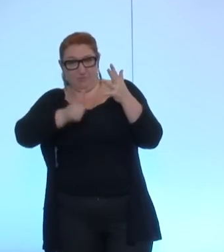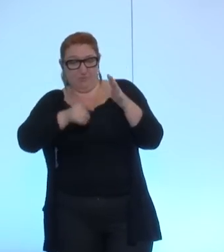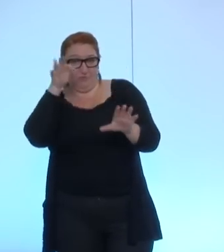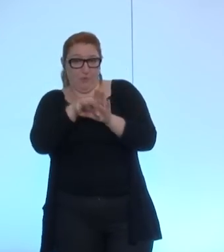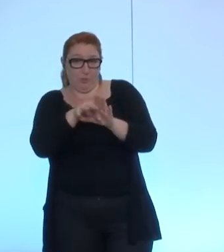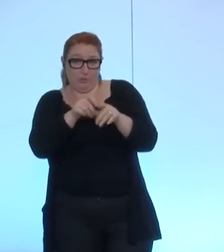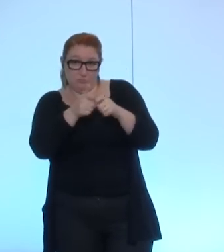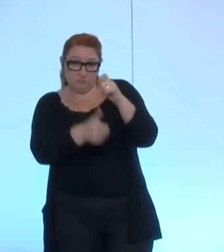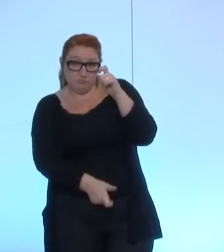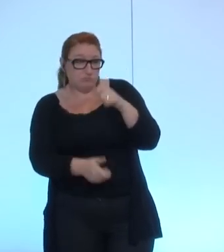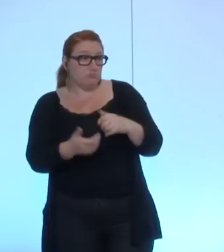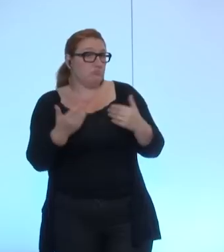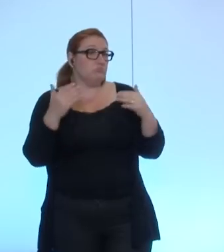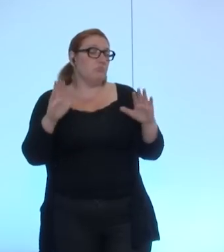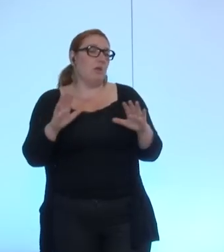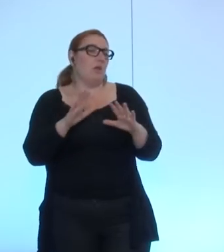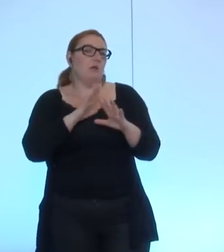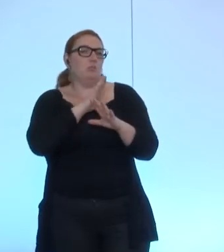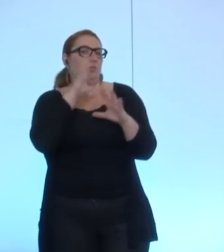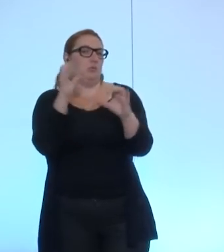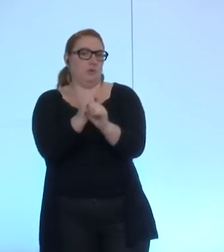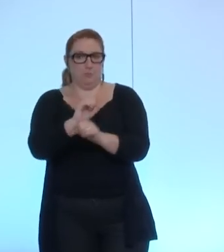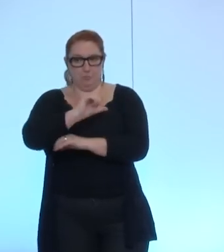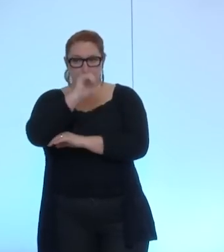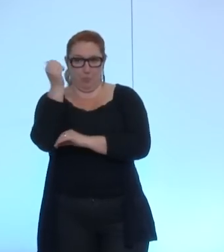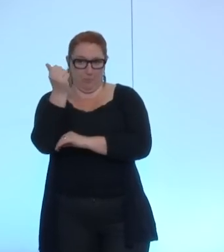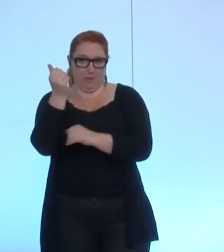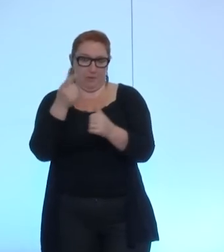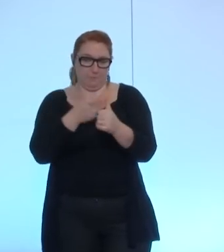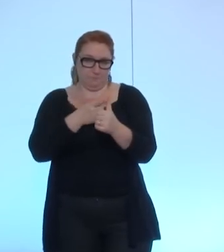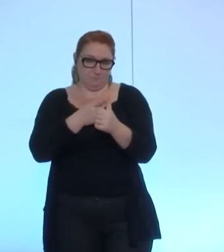dans l'ordre où ils ont été défendus mais pour dire que d'abord sur cette question